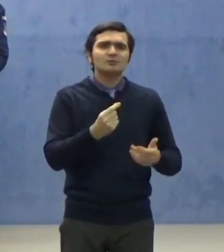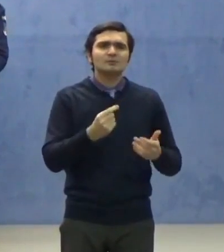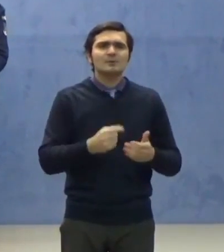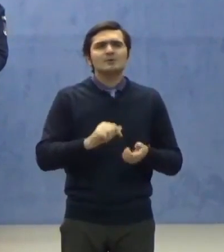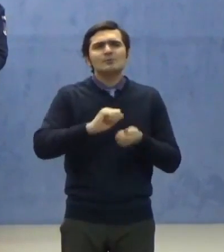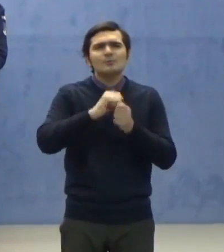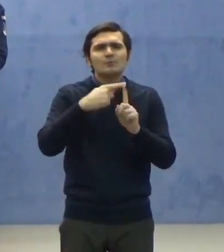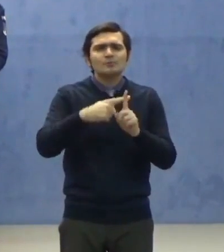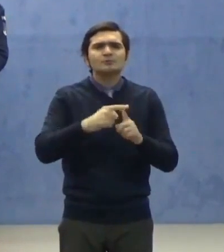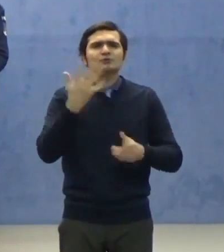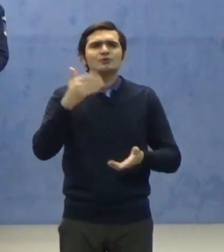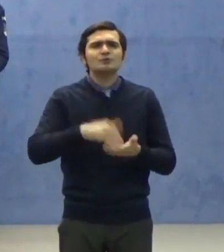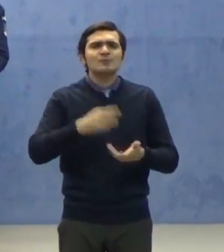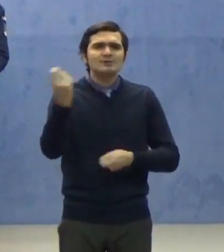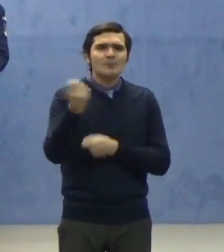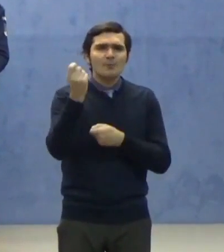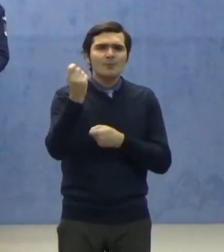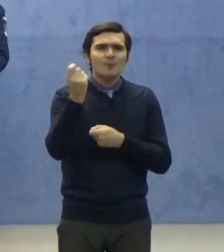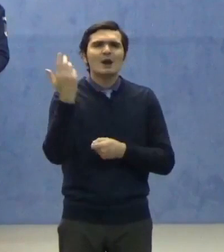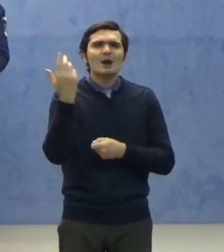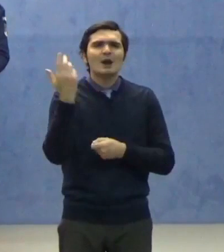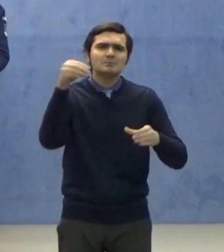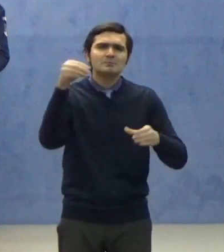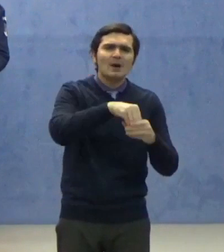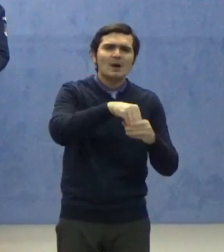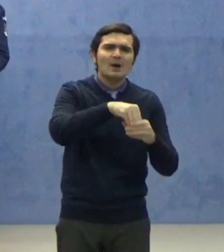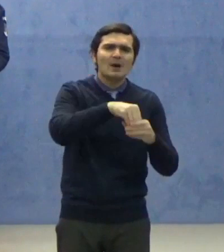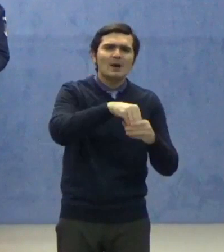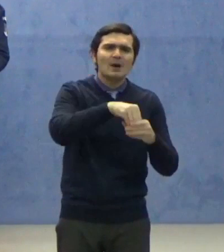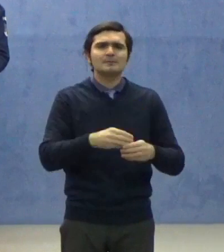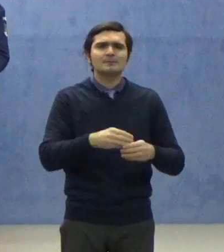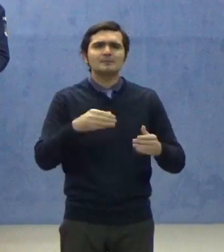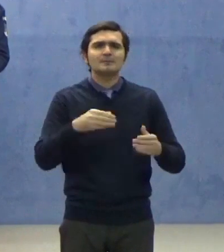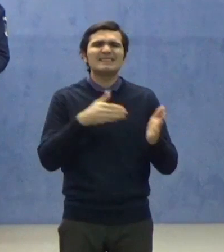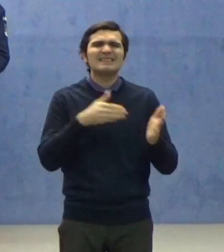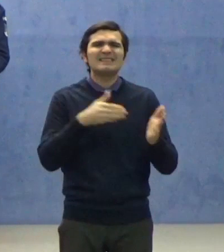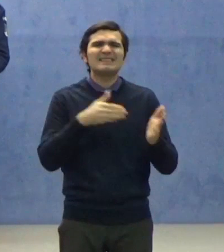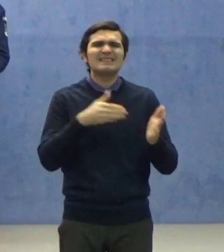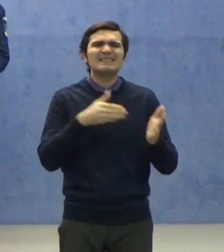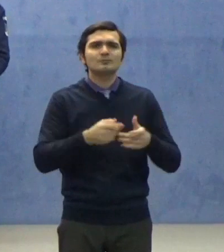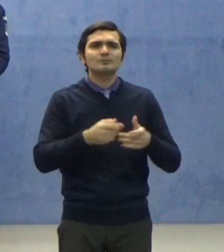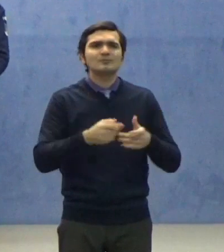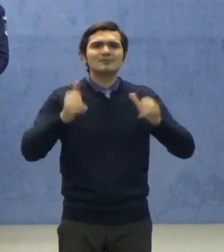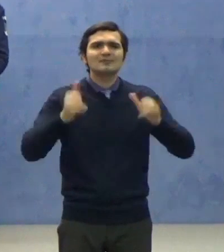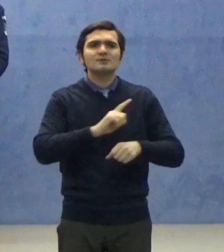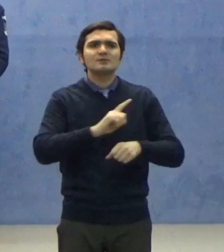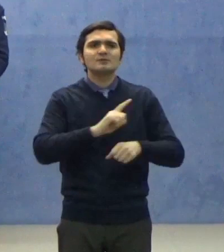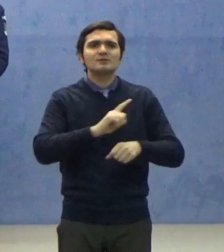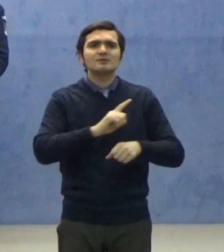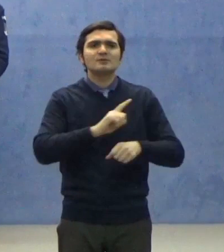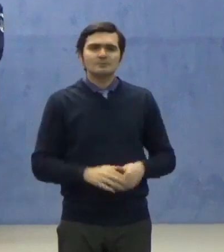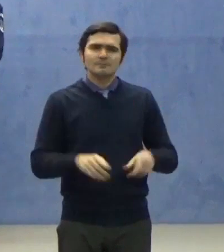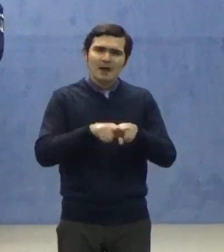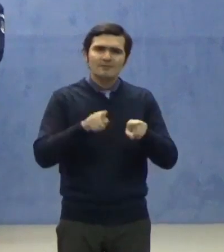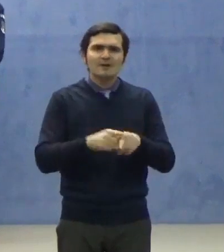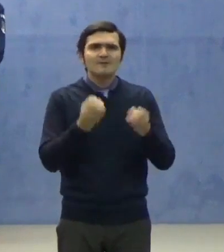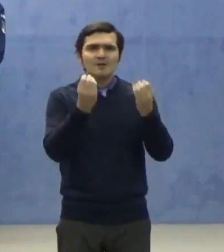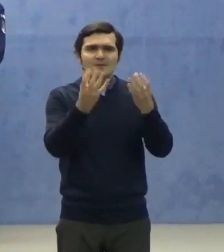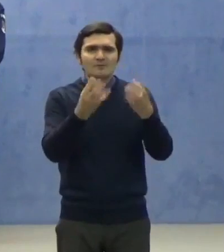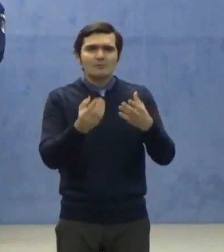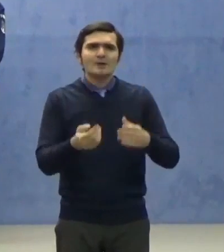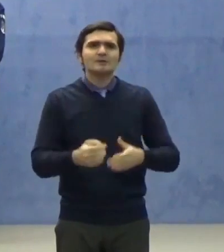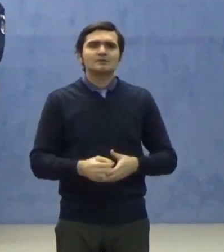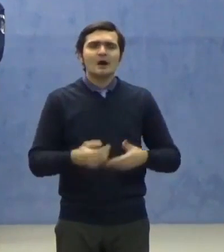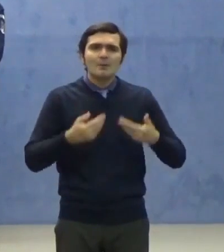fost angrenați în misiunile curente privind situațiile de urgență. De asemenea, vă informez că am demarat